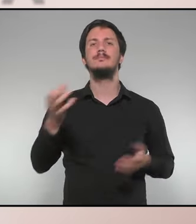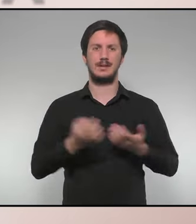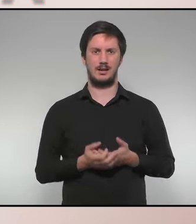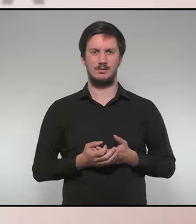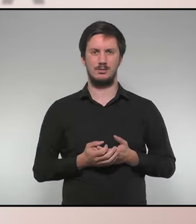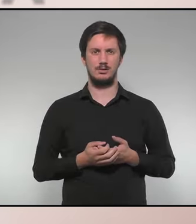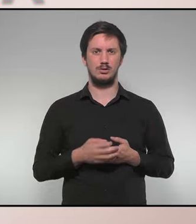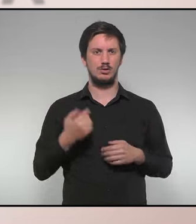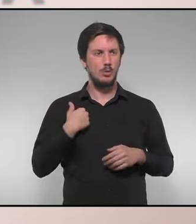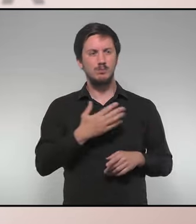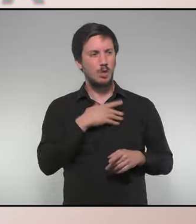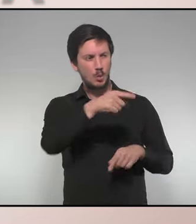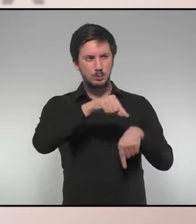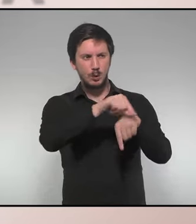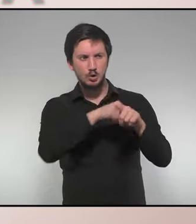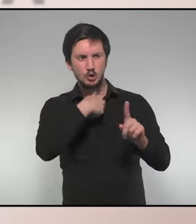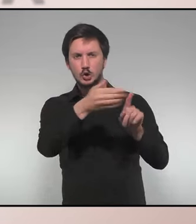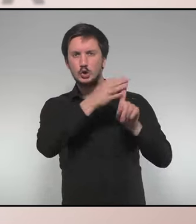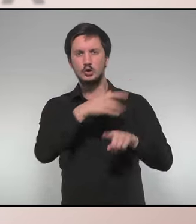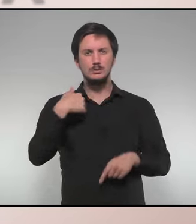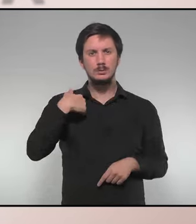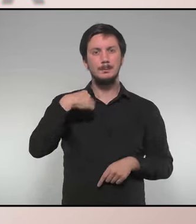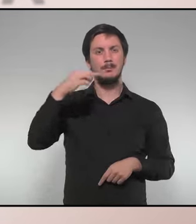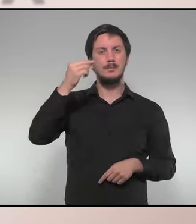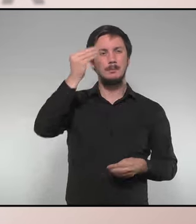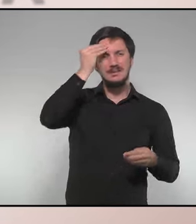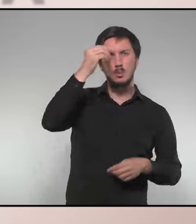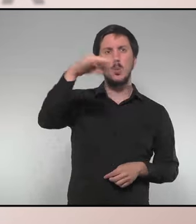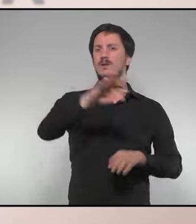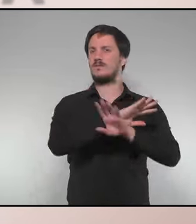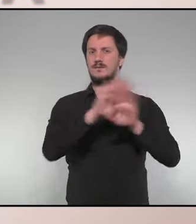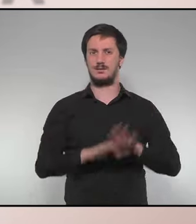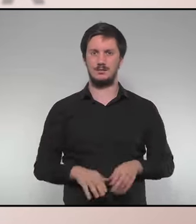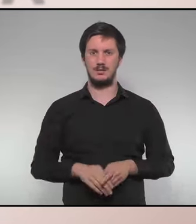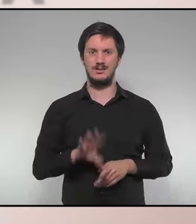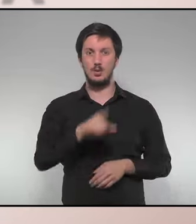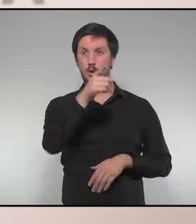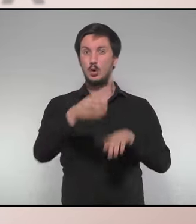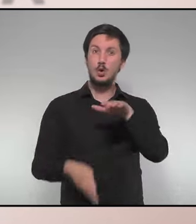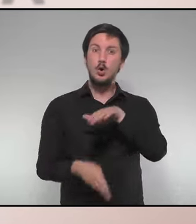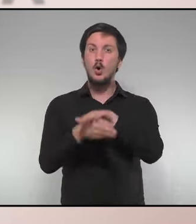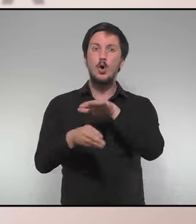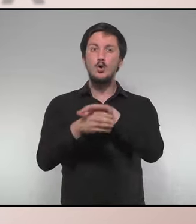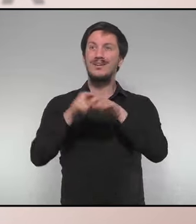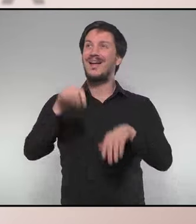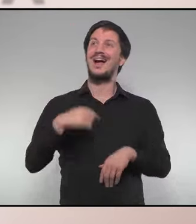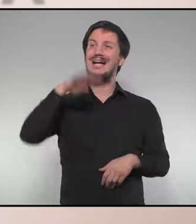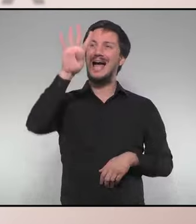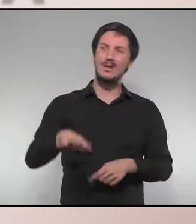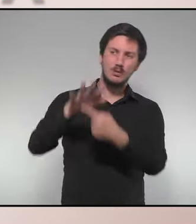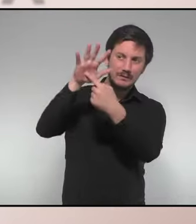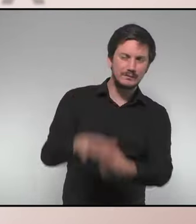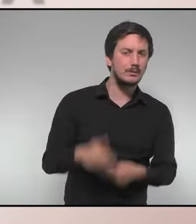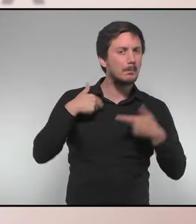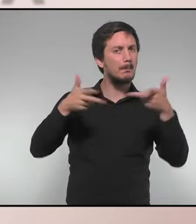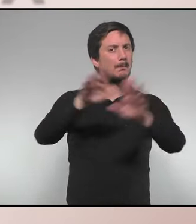correcció política i del pensament únic s'ha acabat. Que no permetrem que continuïn tersemunditzant Catalunya, que